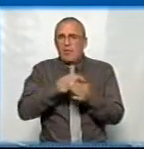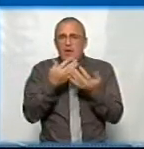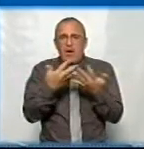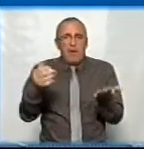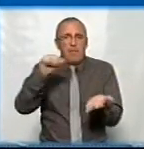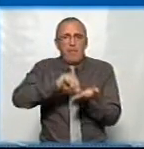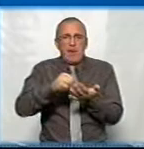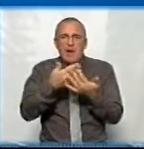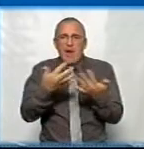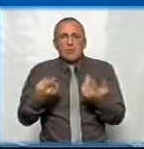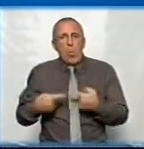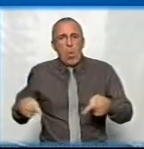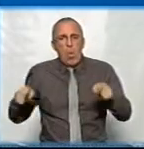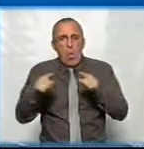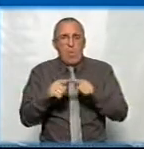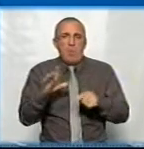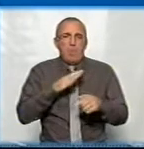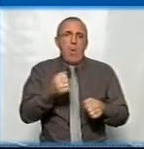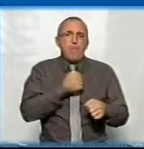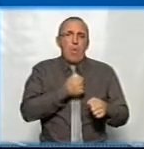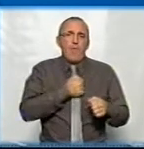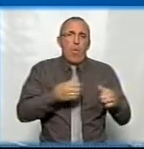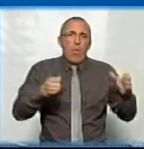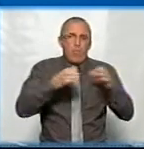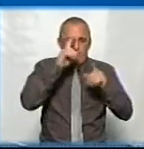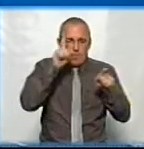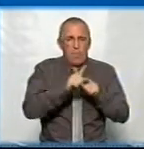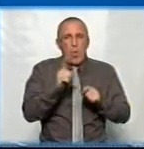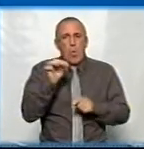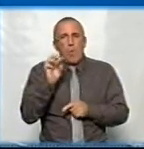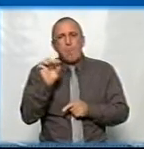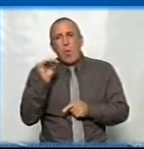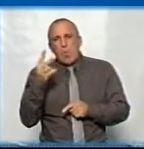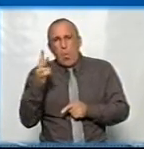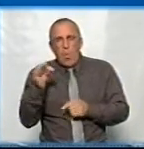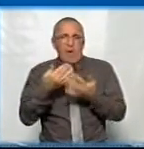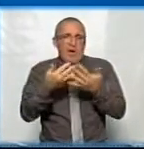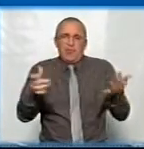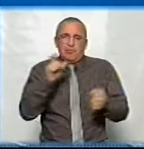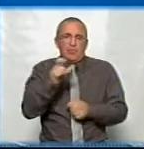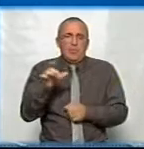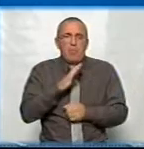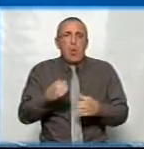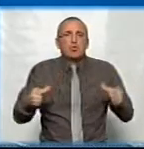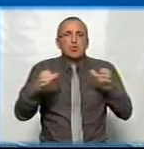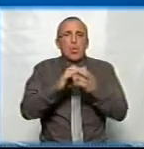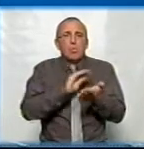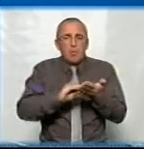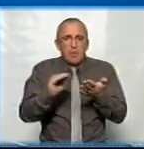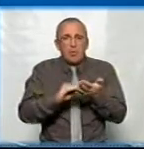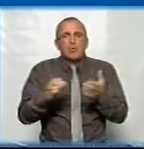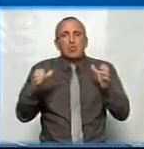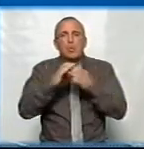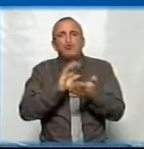представители різних організацій, було бойове братство, були Козупи, Бойко і багато інших людей, був союз писателей, союз